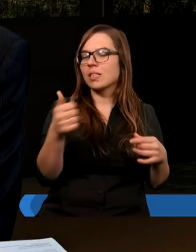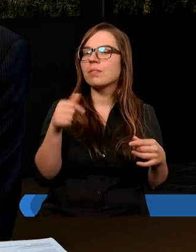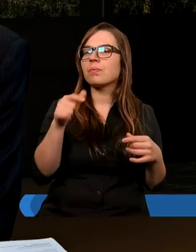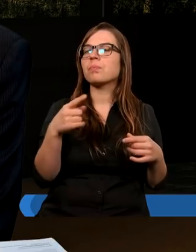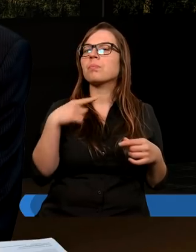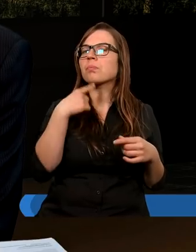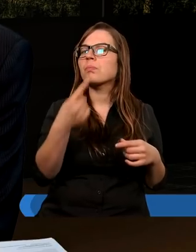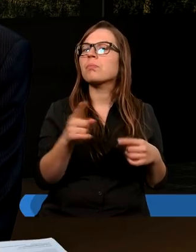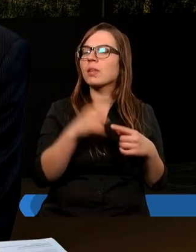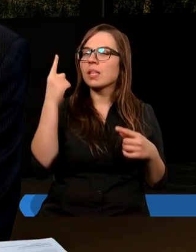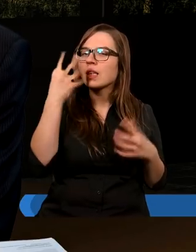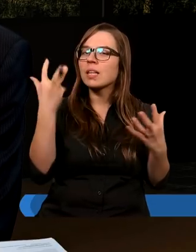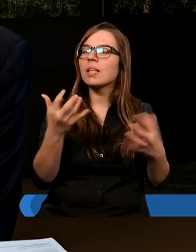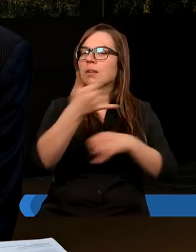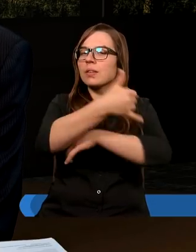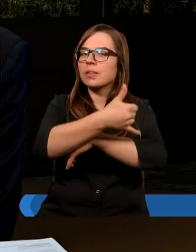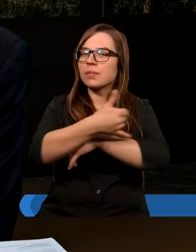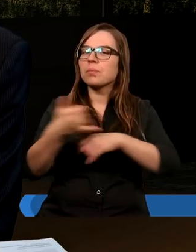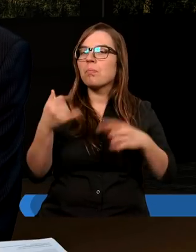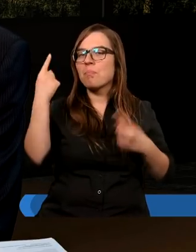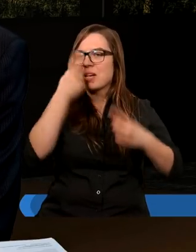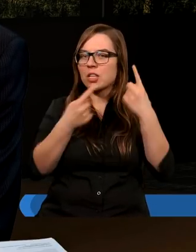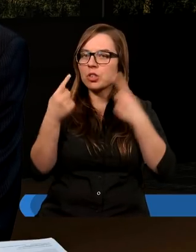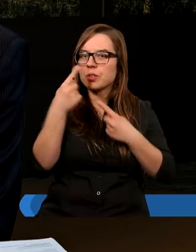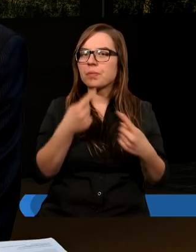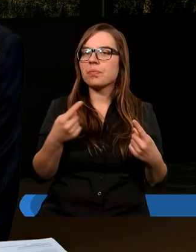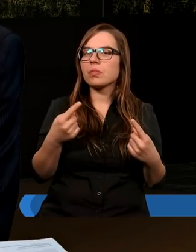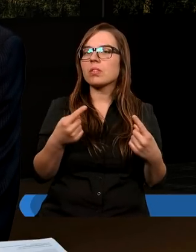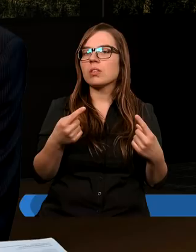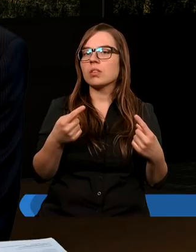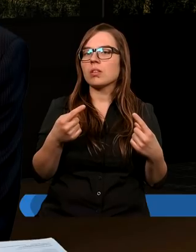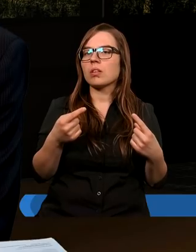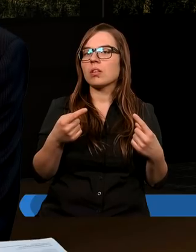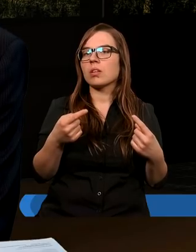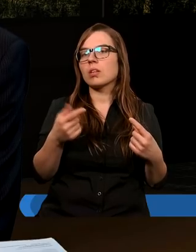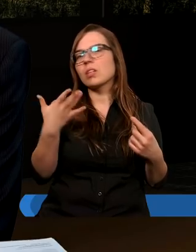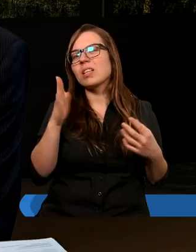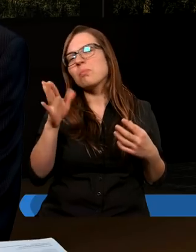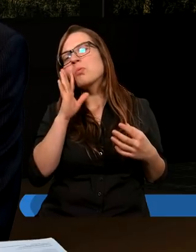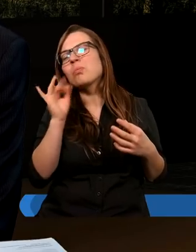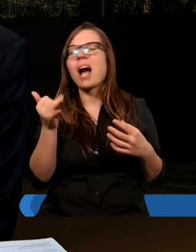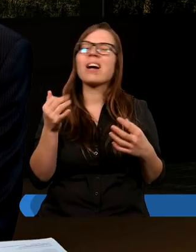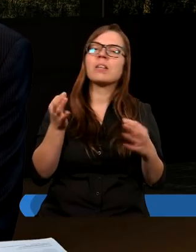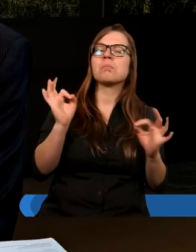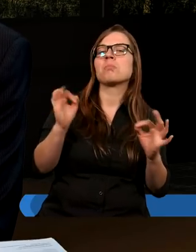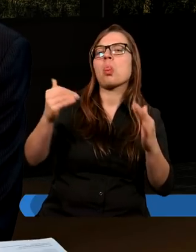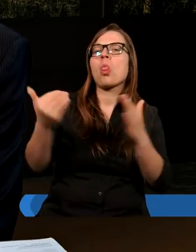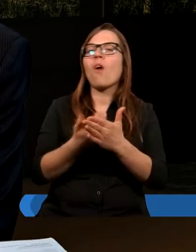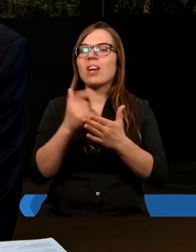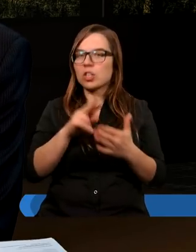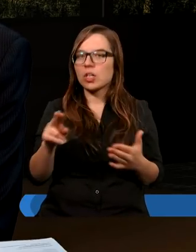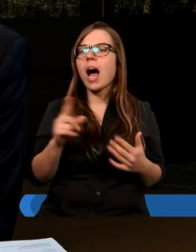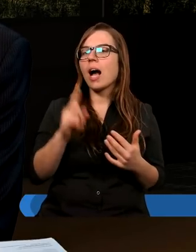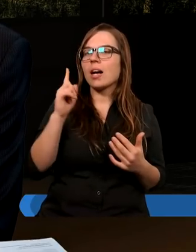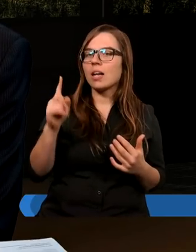Chciałbym jeszcze podkreślić może pewną myśl, może nie będzie to jakieś odkrycie, ale